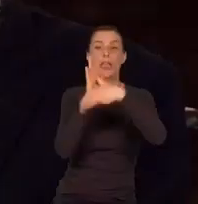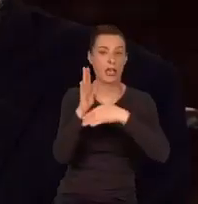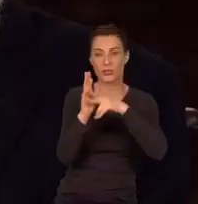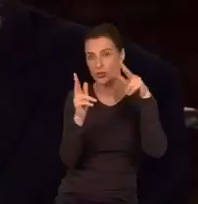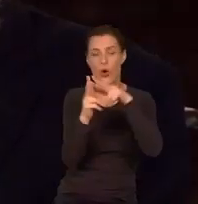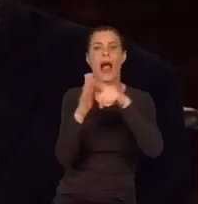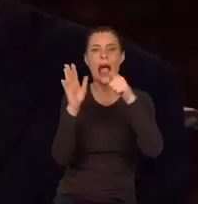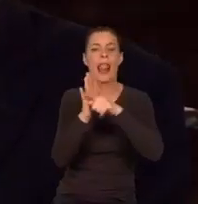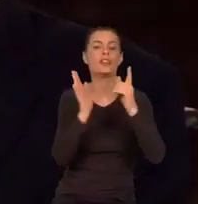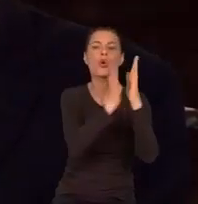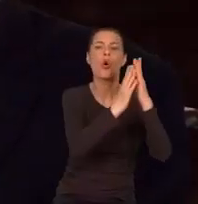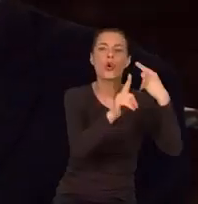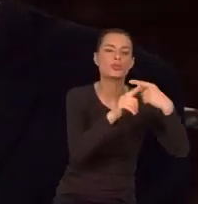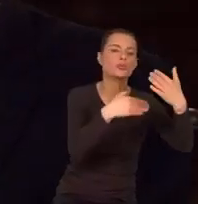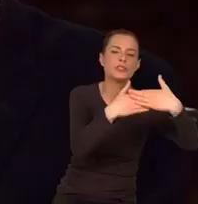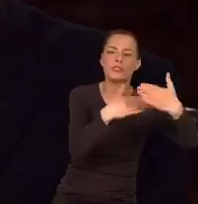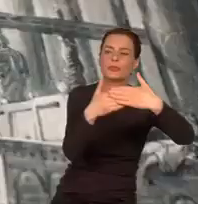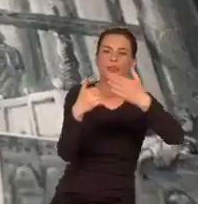lecz złupili podmiejskie kościoły.